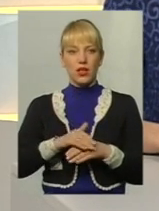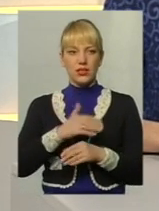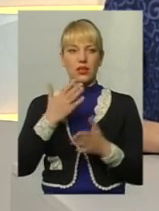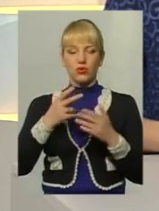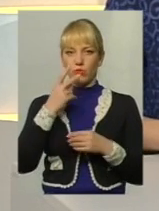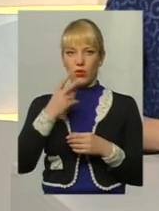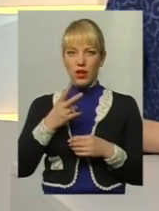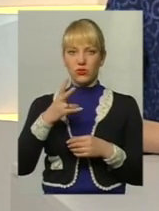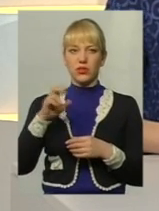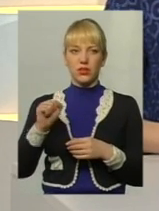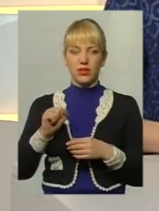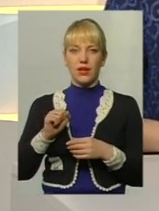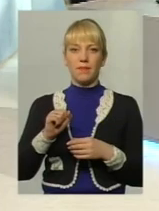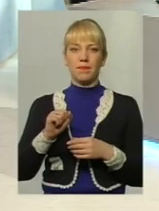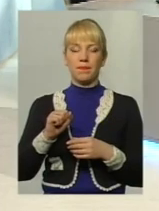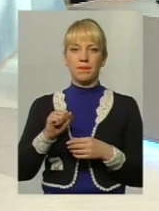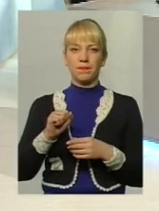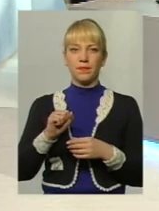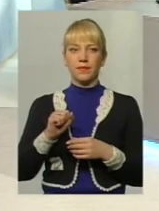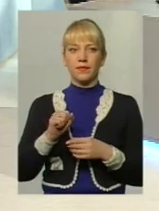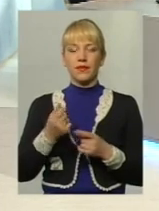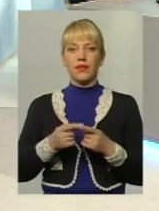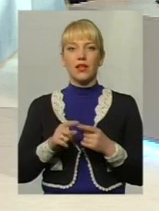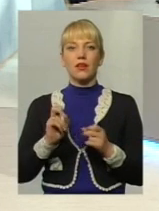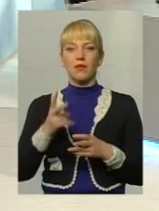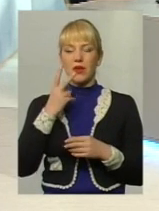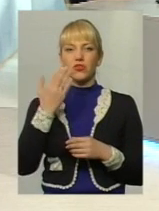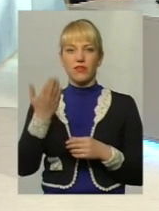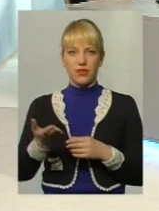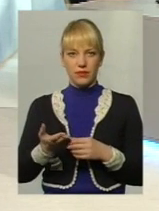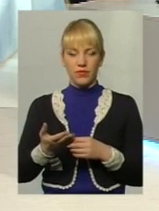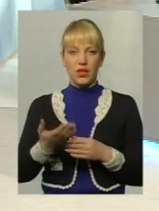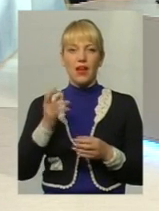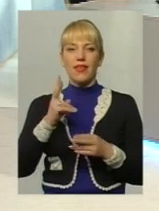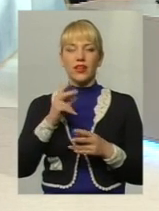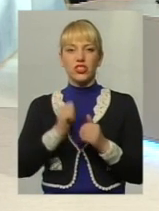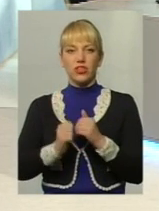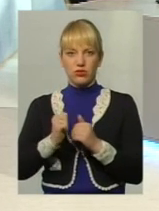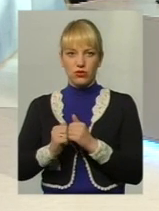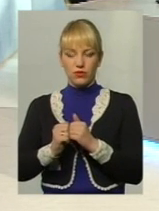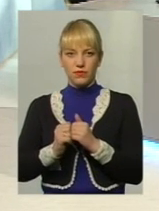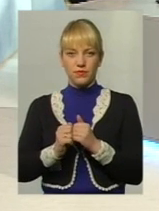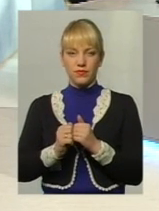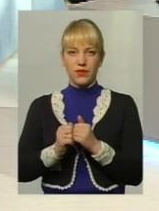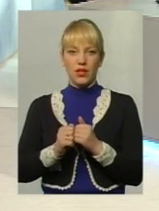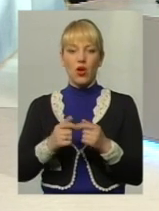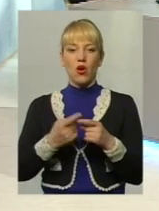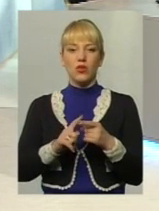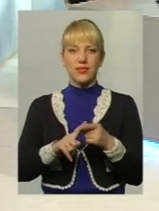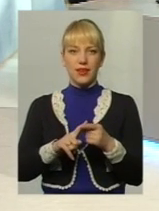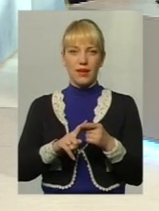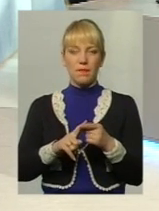поглянути на картину ту, яку бачите ви, як часто саме оця